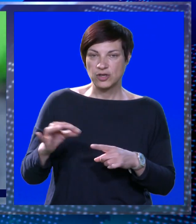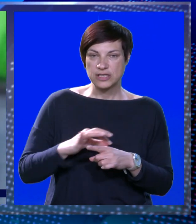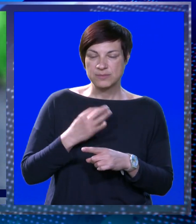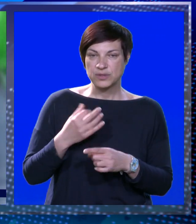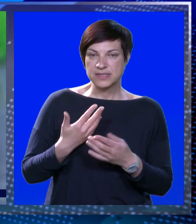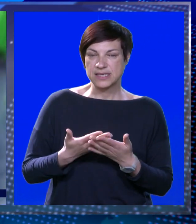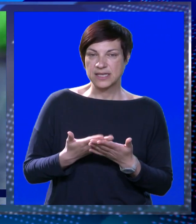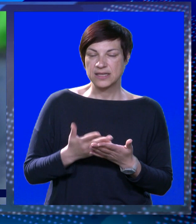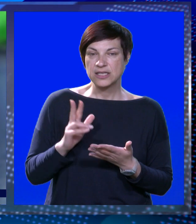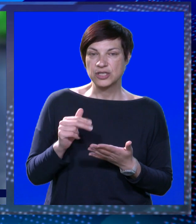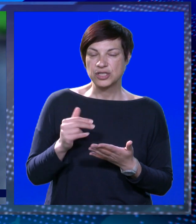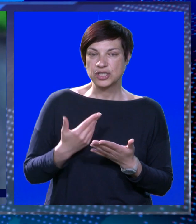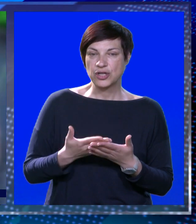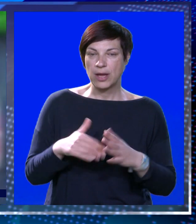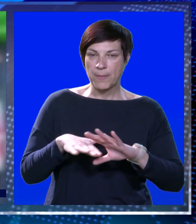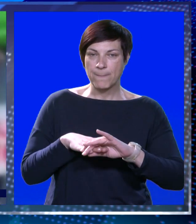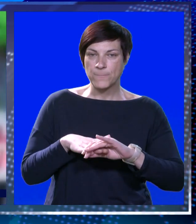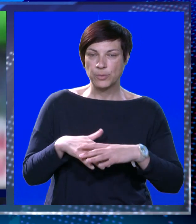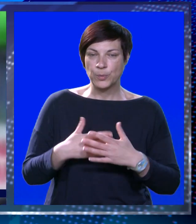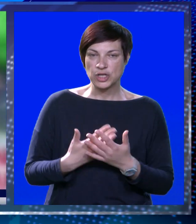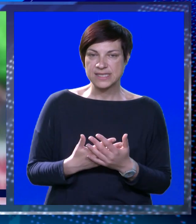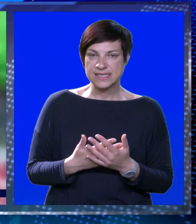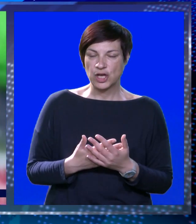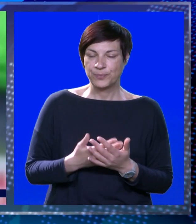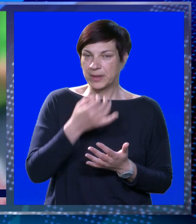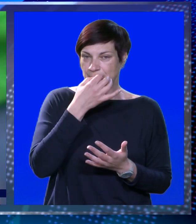smo sretni što uopće imamo posao.